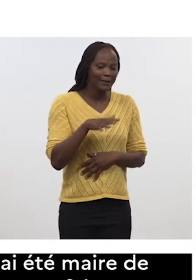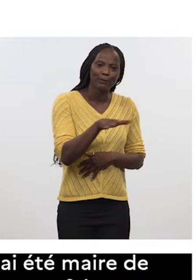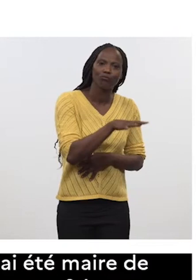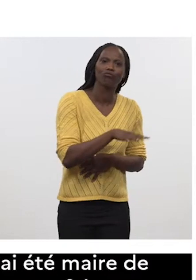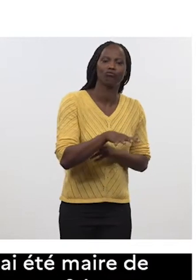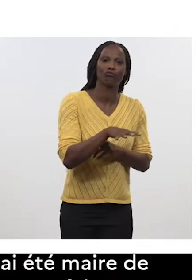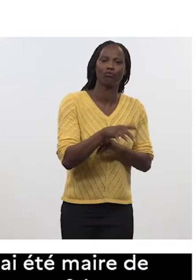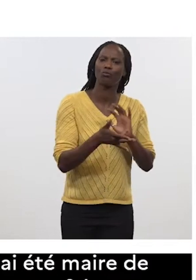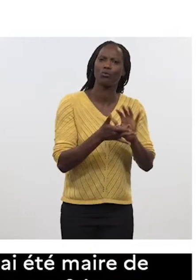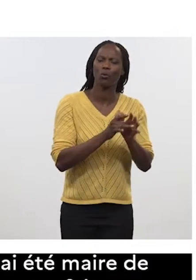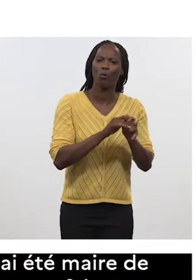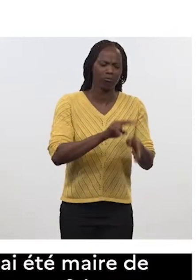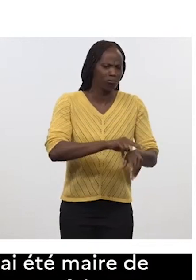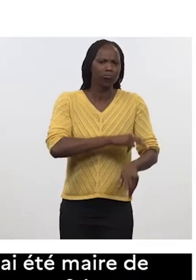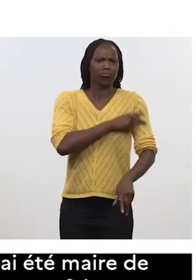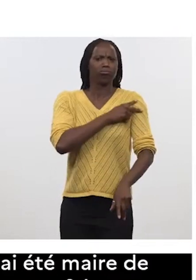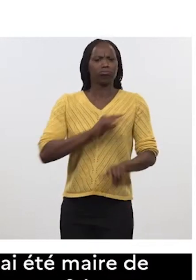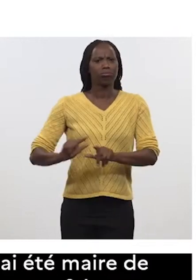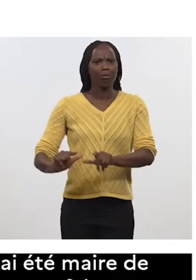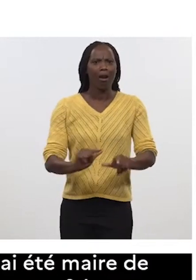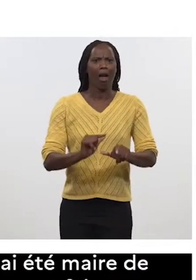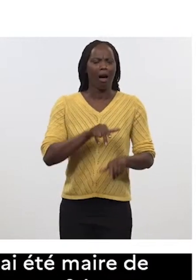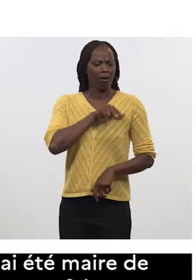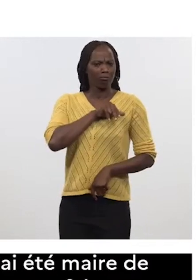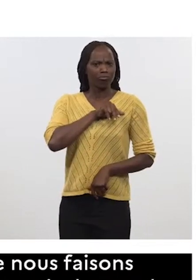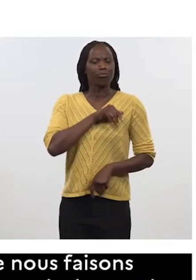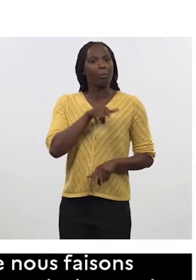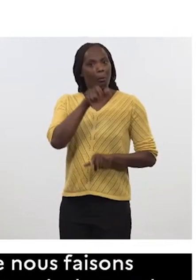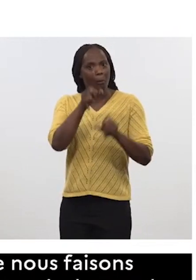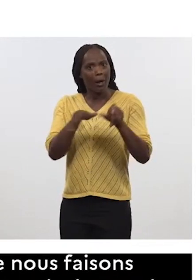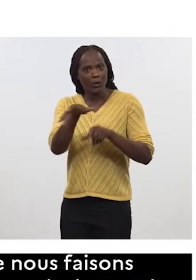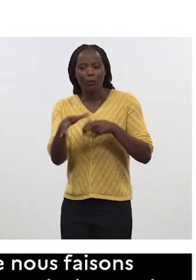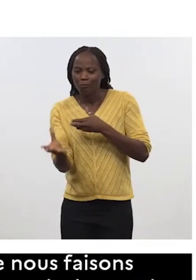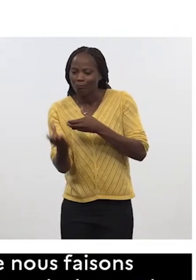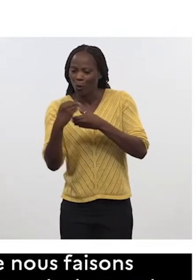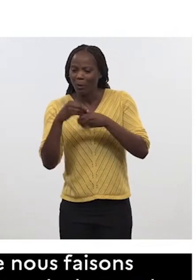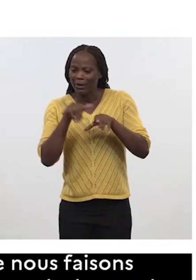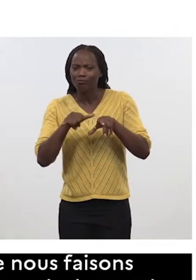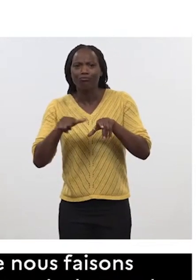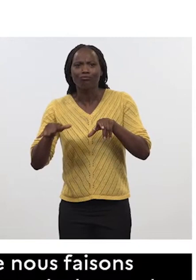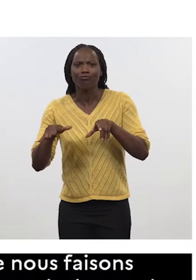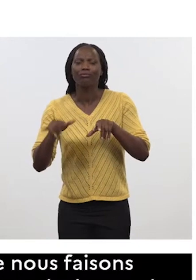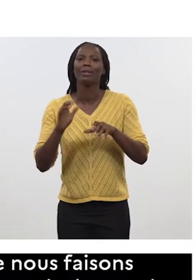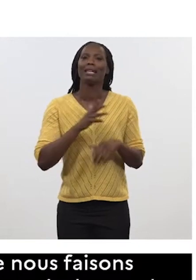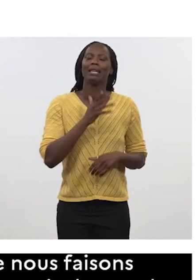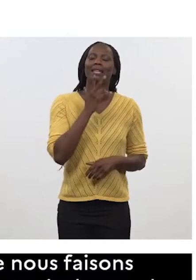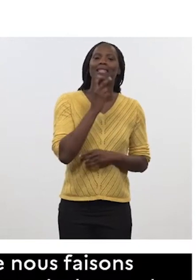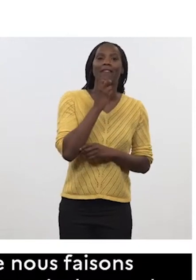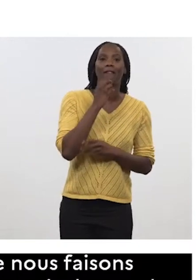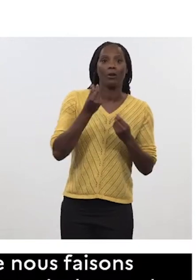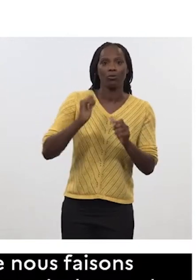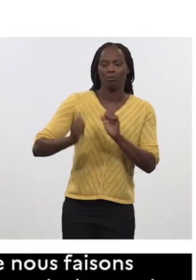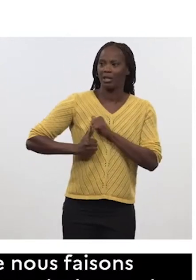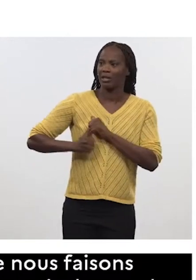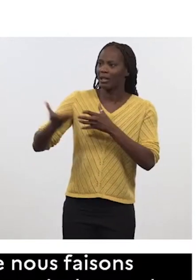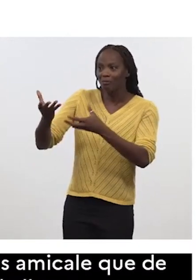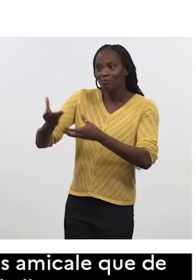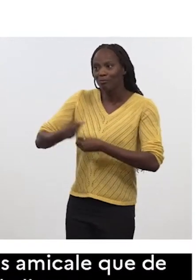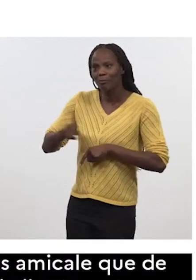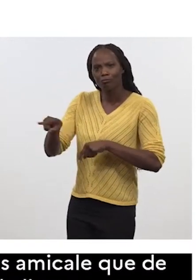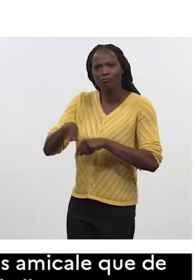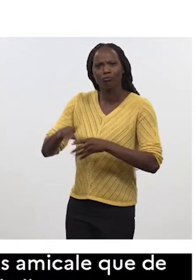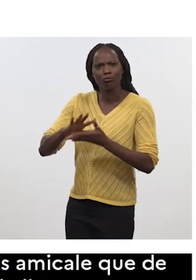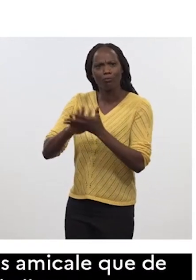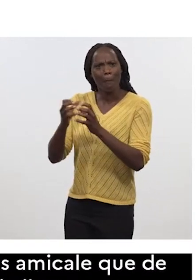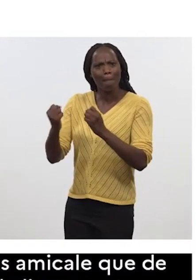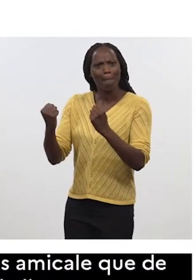officiers, sous-officiers, et l'ensemble des personnels de la base civile ou militaire qui nous accueillent. Qui est une base qui ne cesse de se